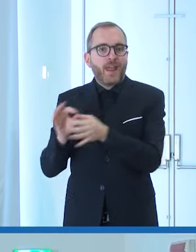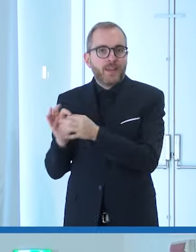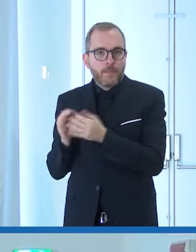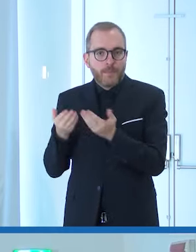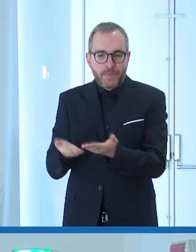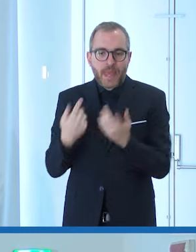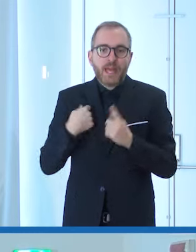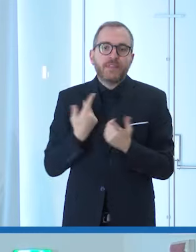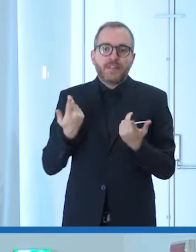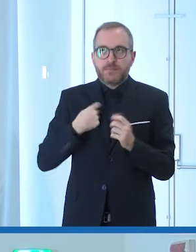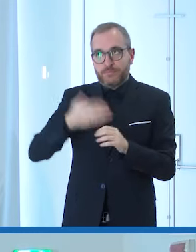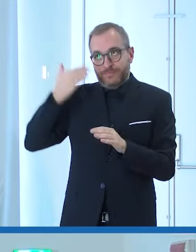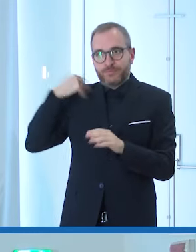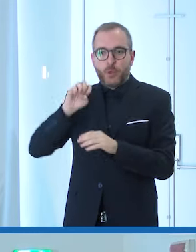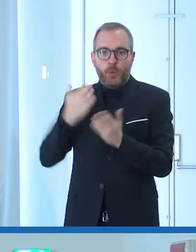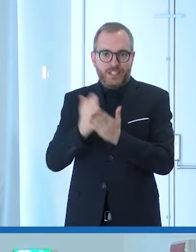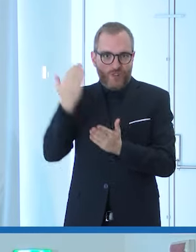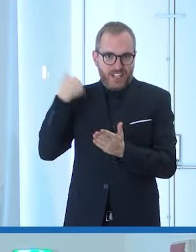l'età ma per fortuna ne ho viste così tante